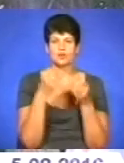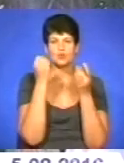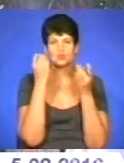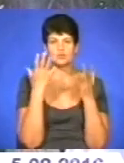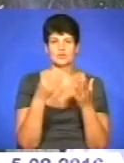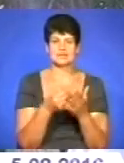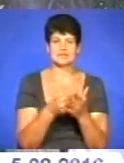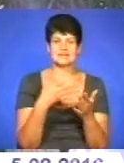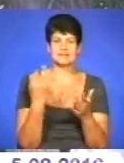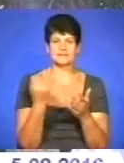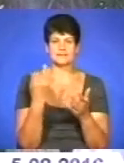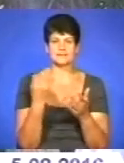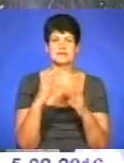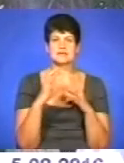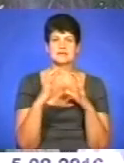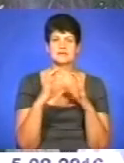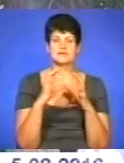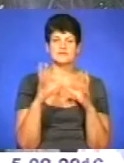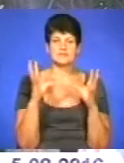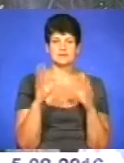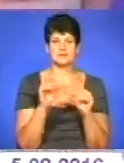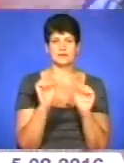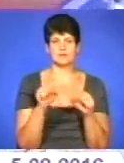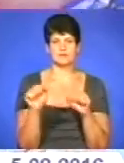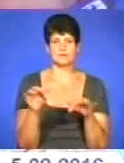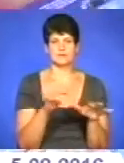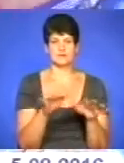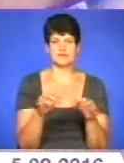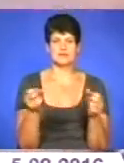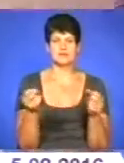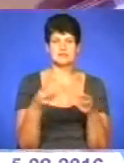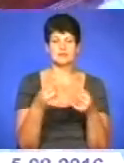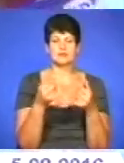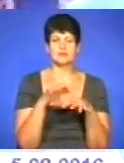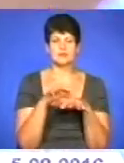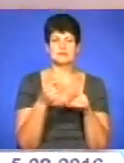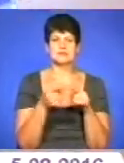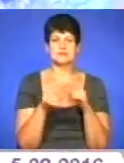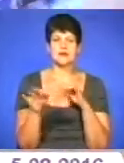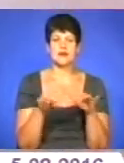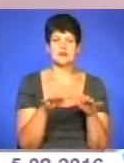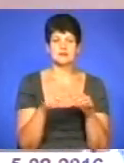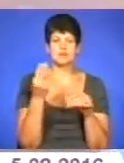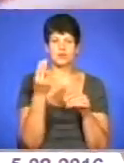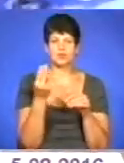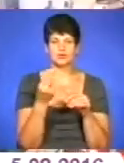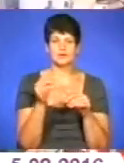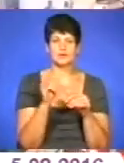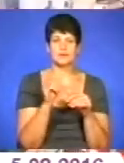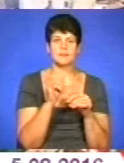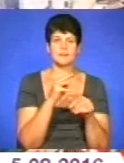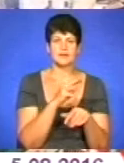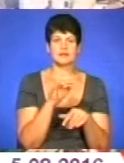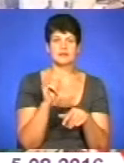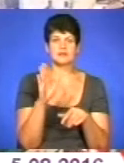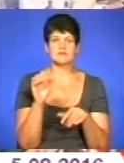в світ всіми можливими засобами. Спеціально для проведення цієї акції художниця Мар'яна Івасіків розробила